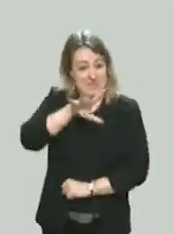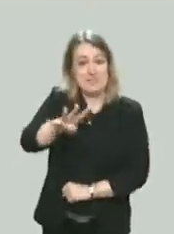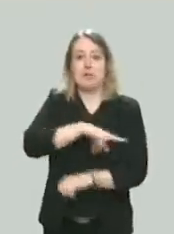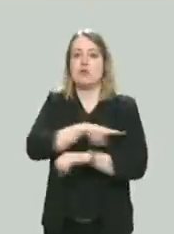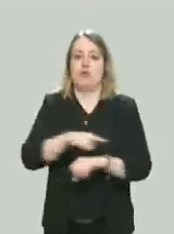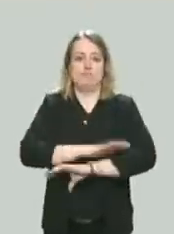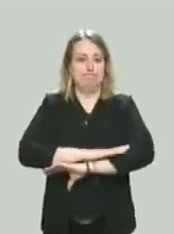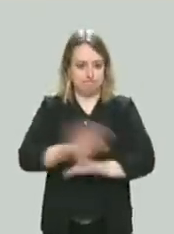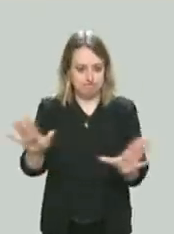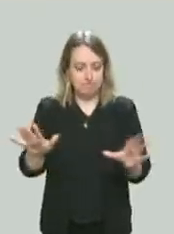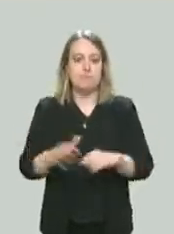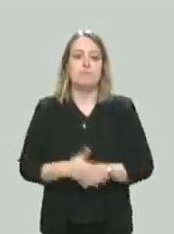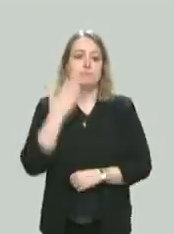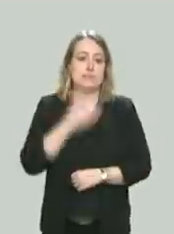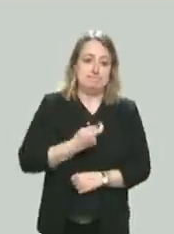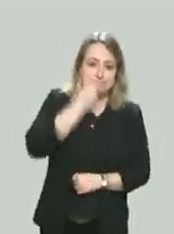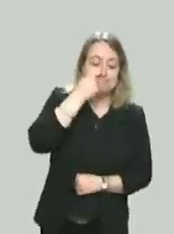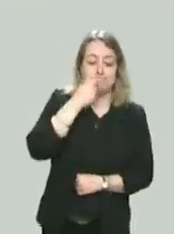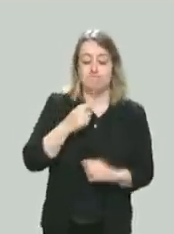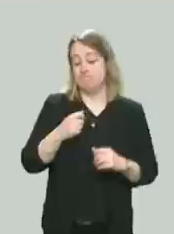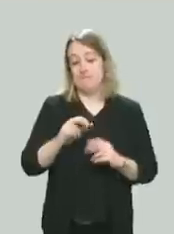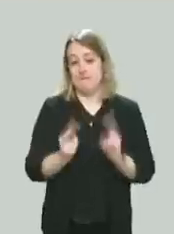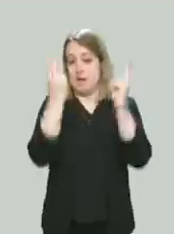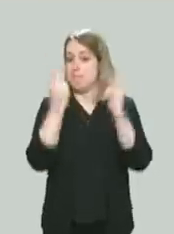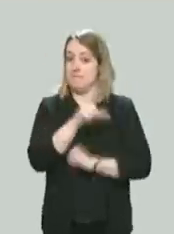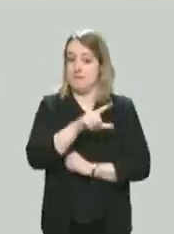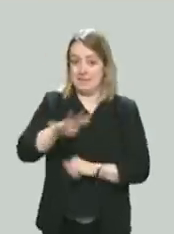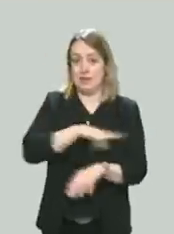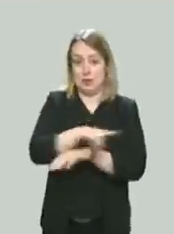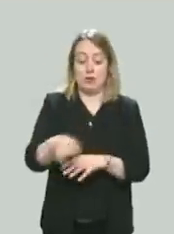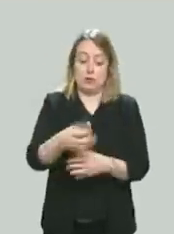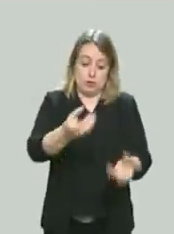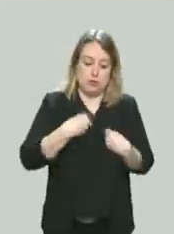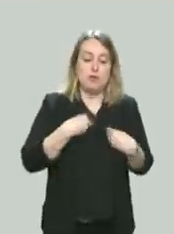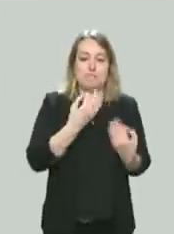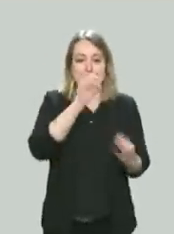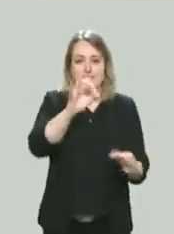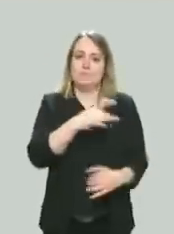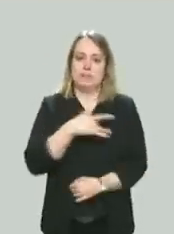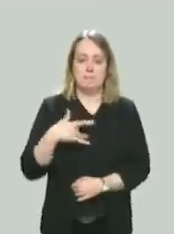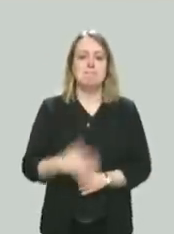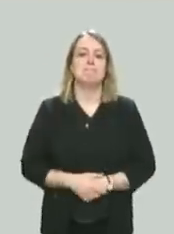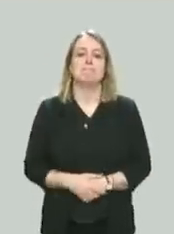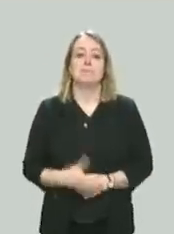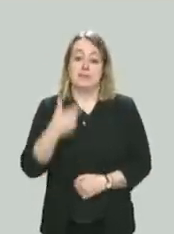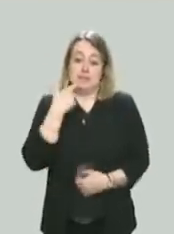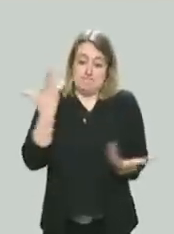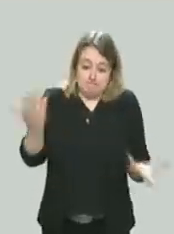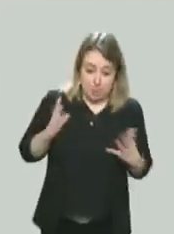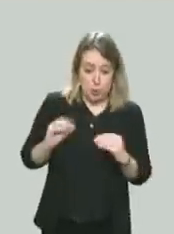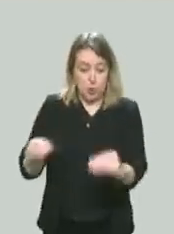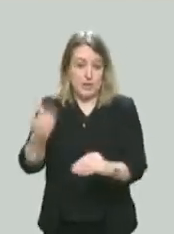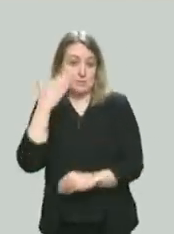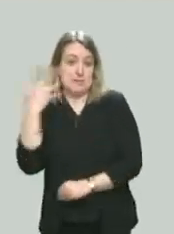de validité de ces tests pour bénéficier du pass sanitaire, ce qui veut dire que très concrètement, si vous n'êtes pas encore vacciné